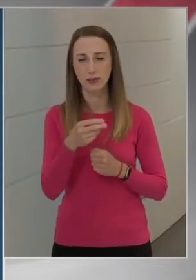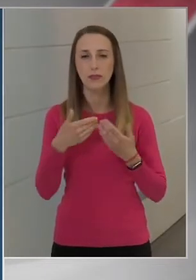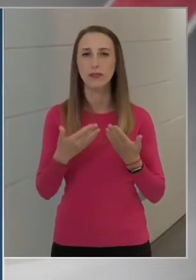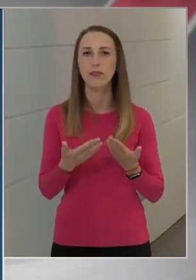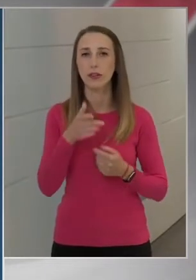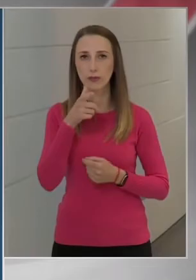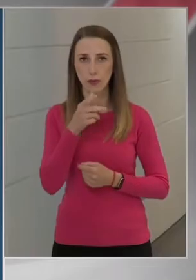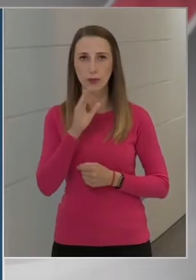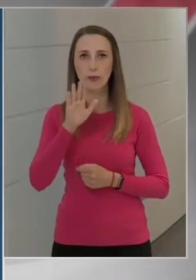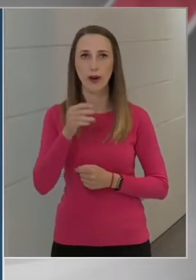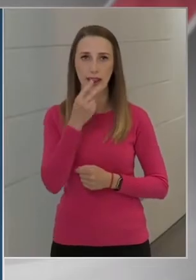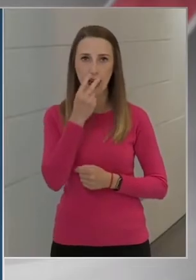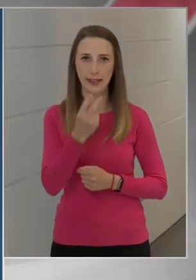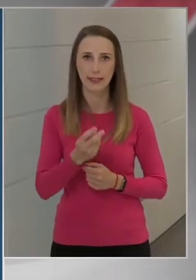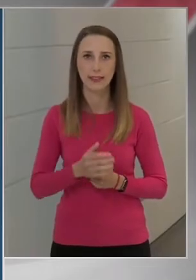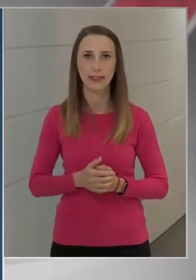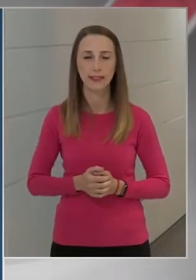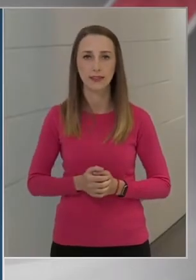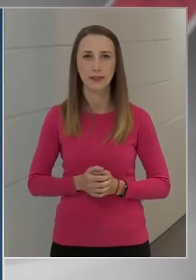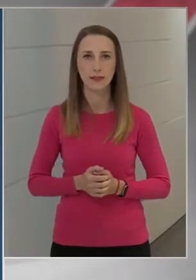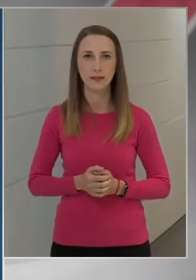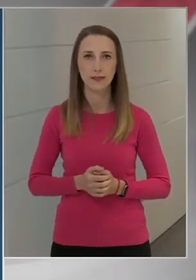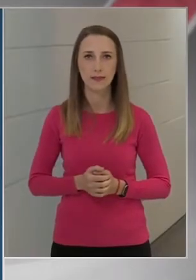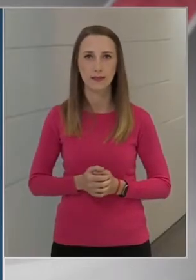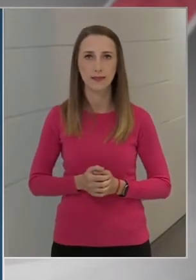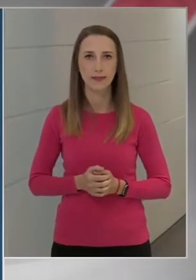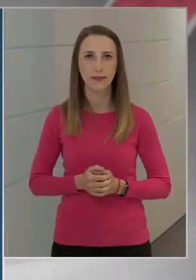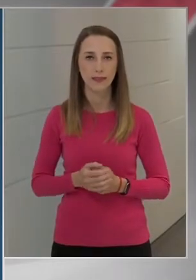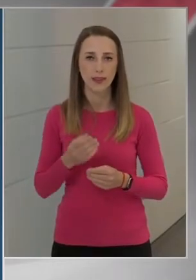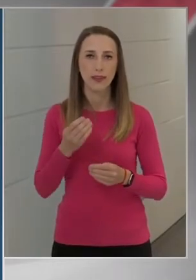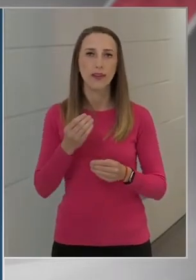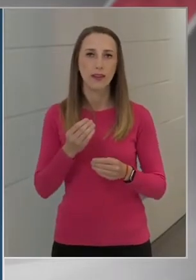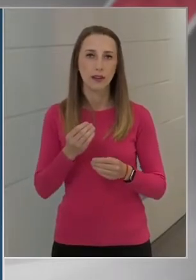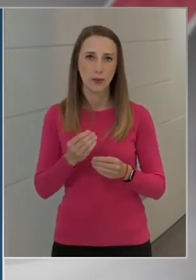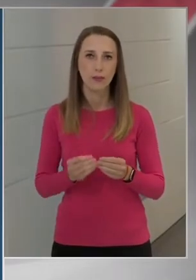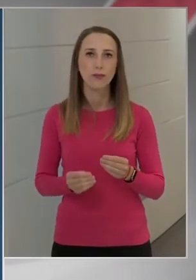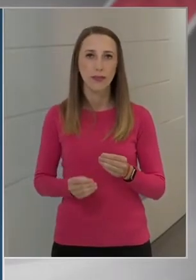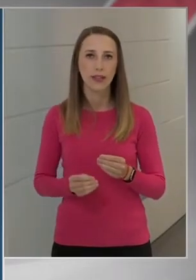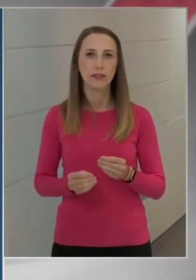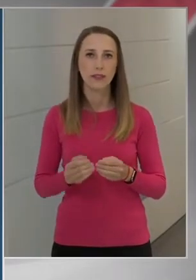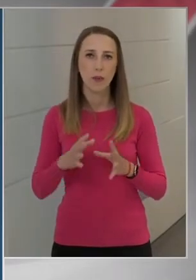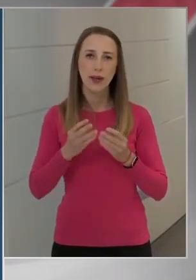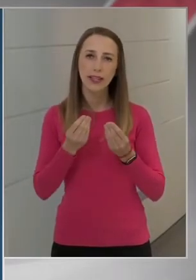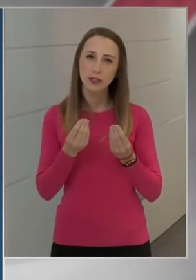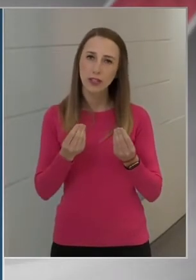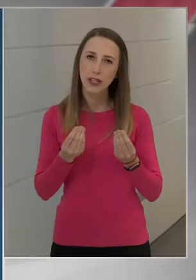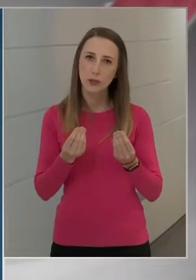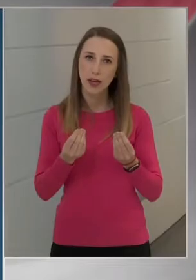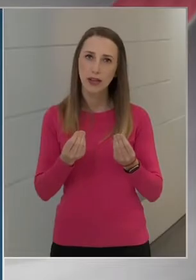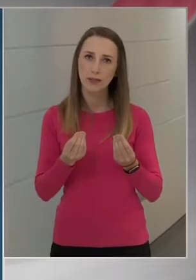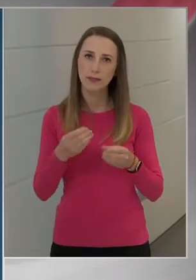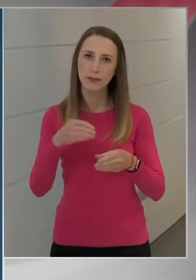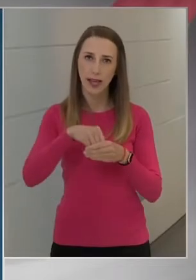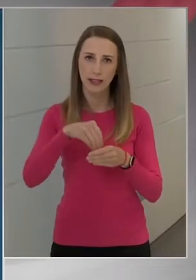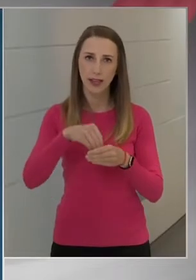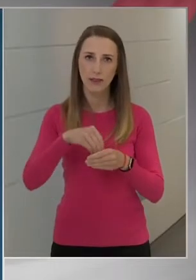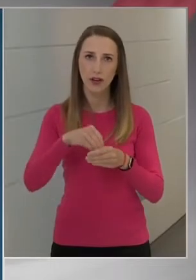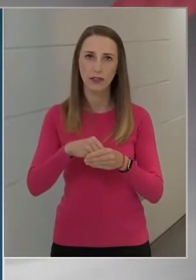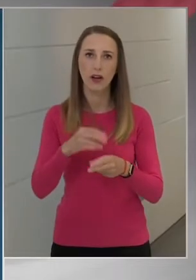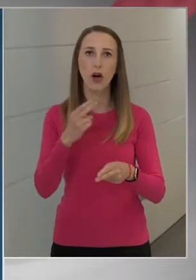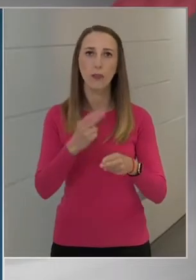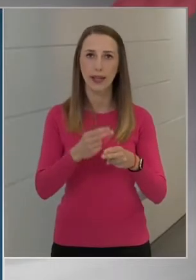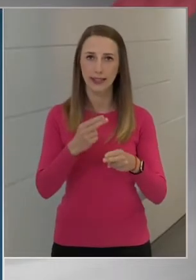fogunk majd látni, mert ebben a mennyiségben benne vannak a